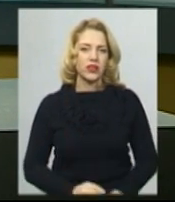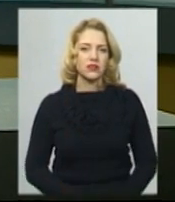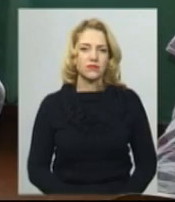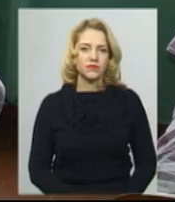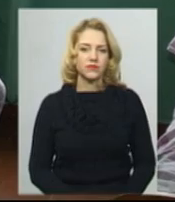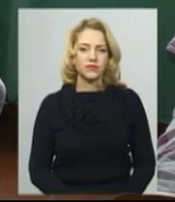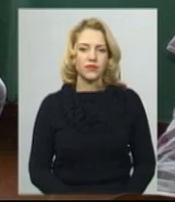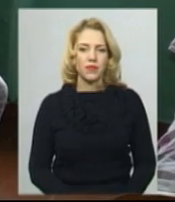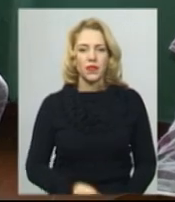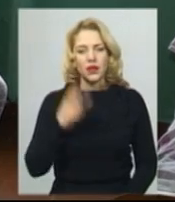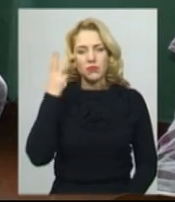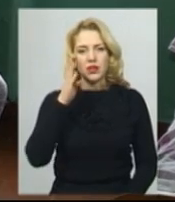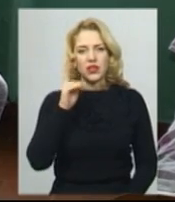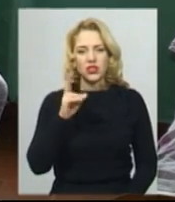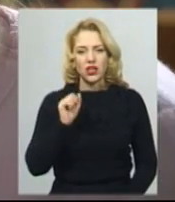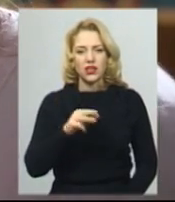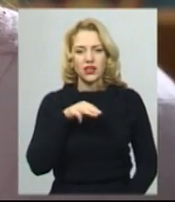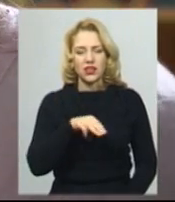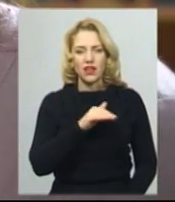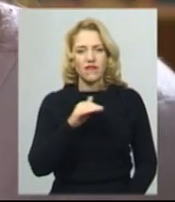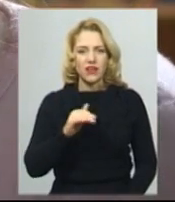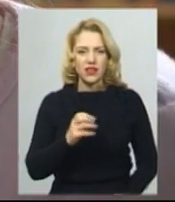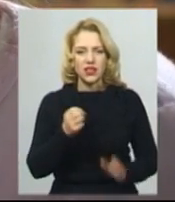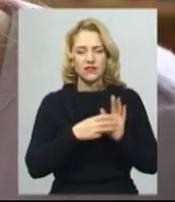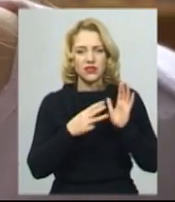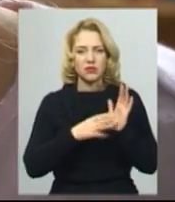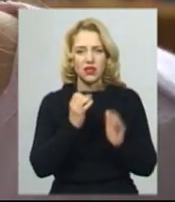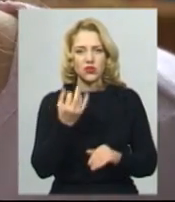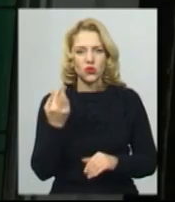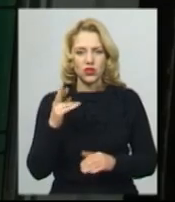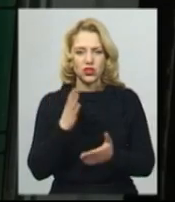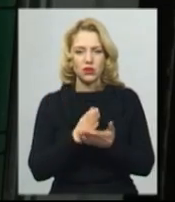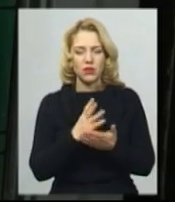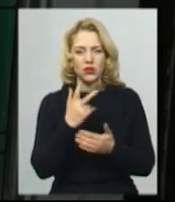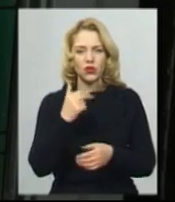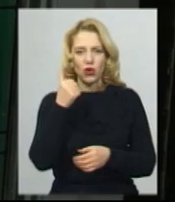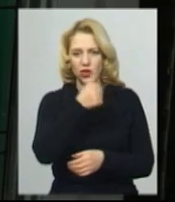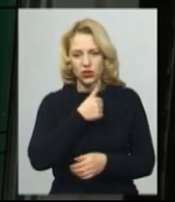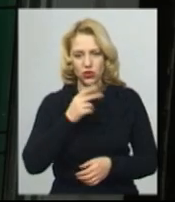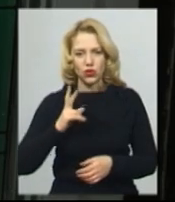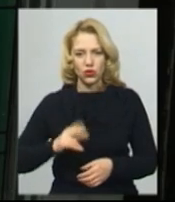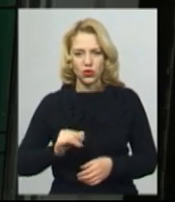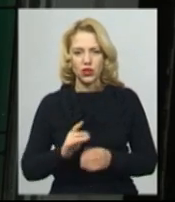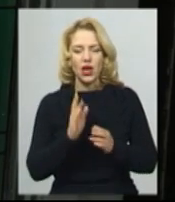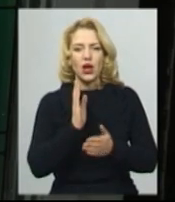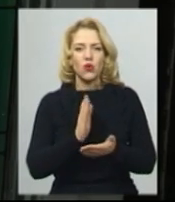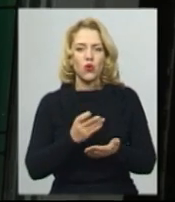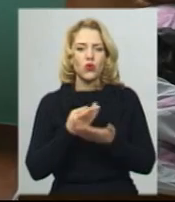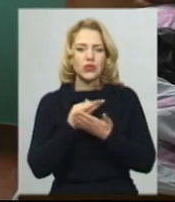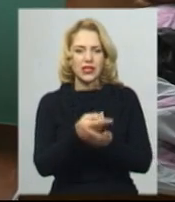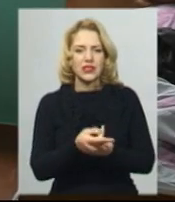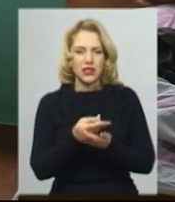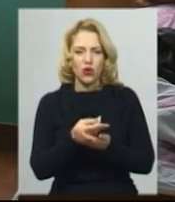Хмельничанка Тетяна Фандера з 18 січня перебуває з трирічною донькою у стаціонарі Хмельницької міської інфекційної